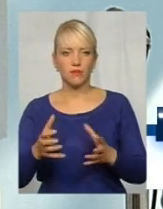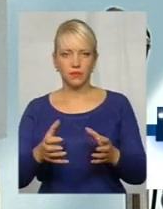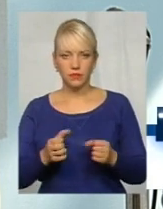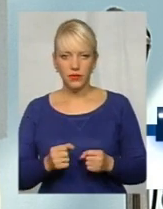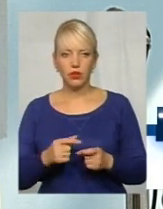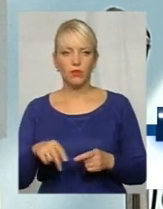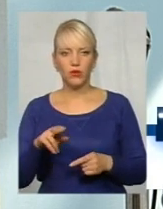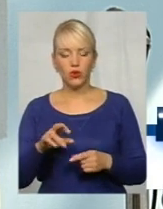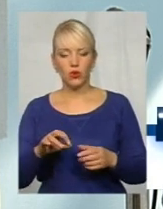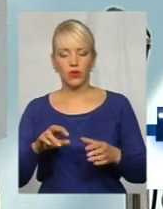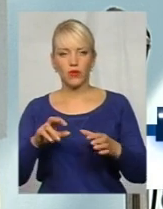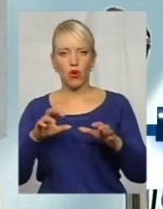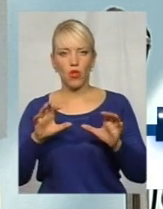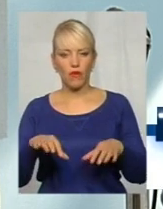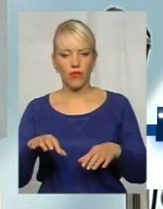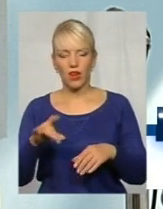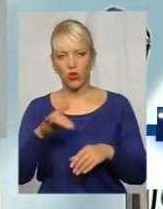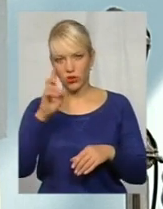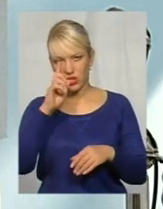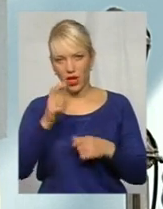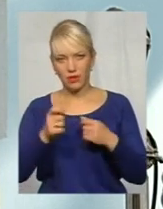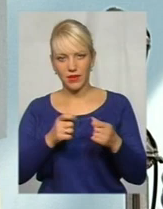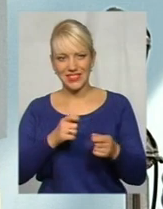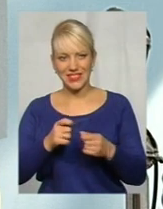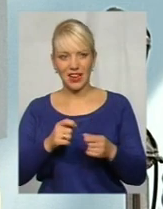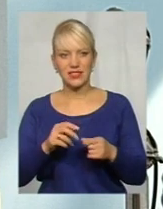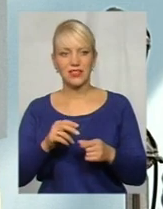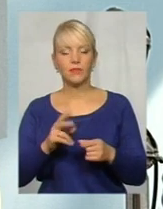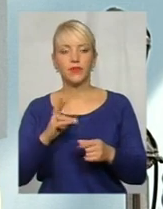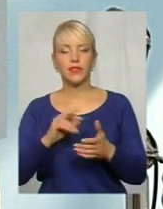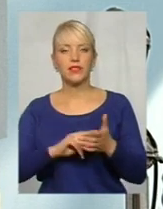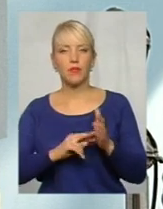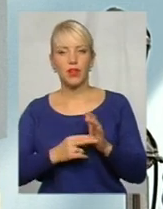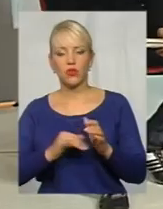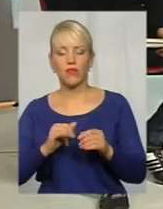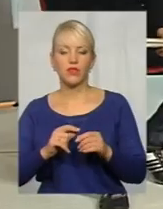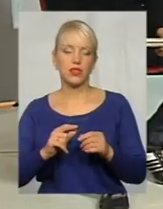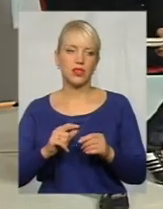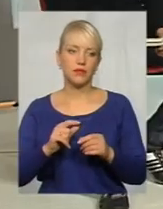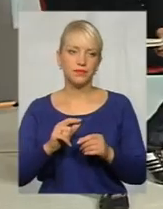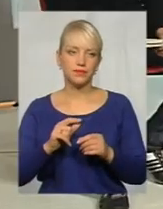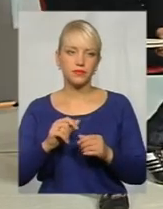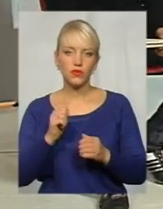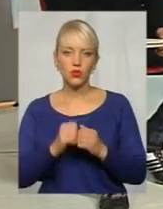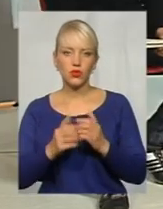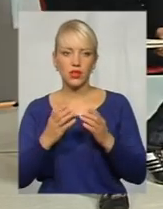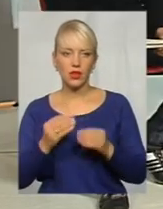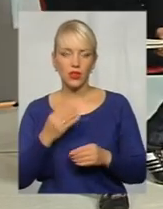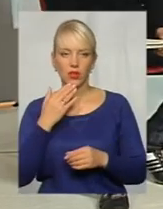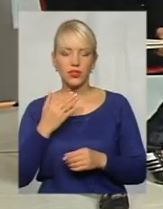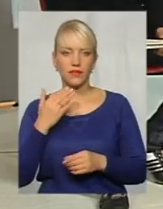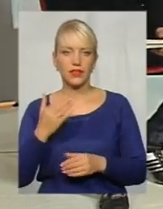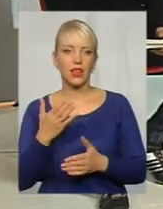голови районної державної адміністрації, як на запланованні, так і повзаплановані, щоденно звертаються